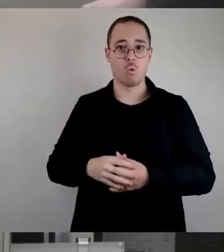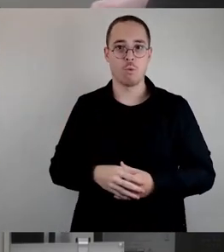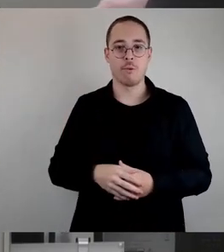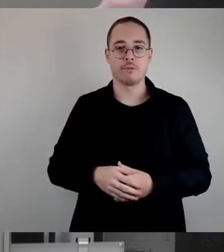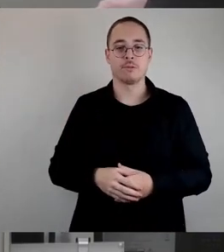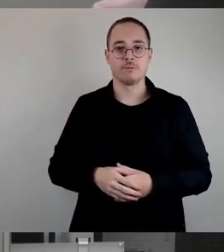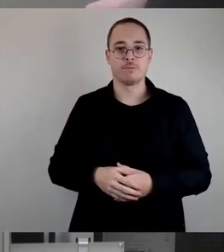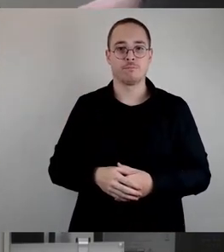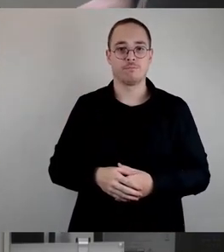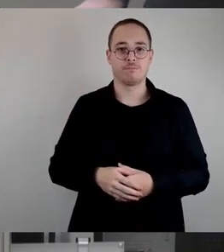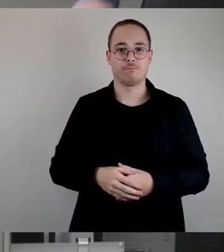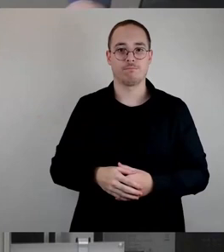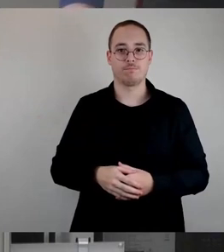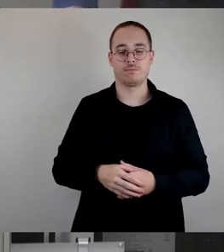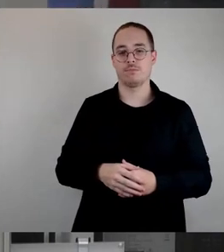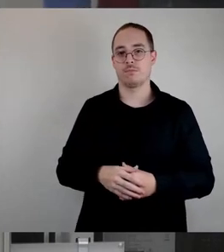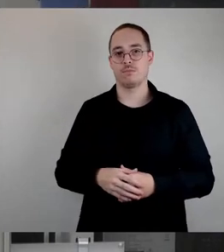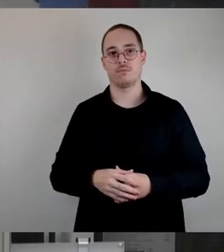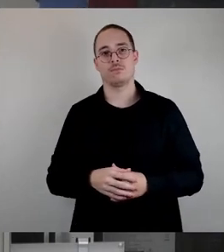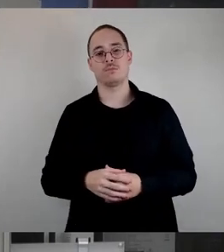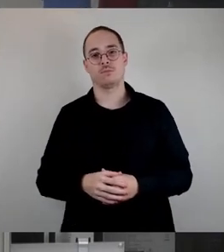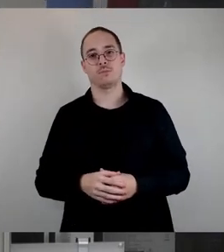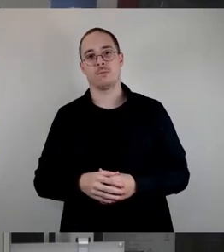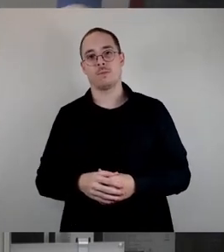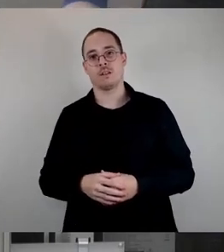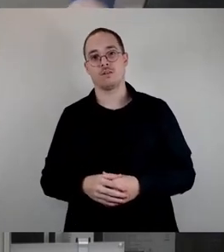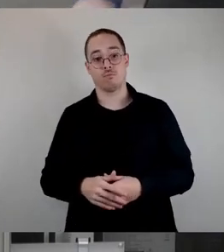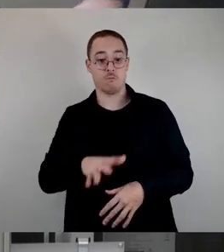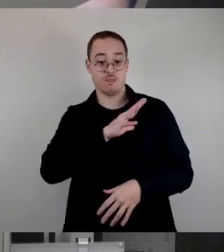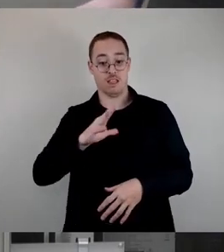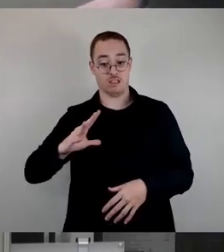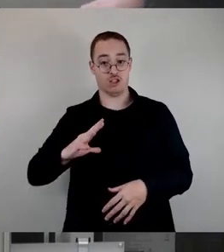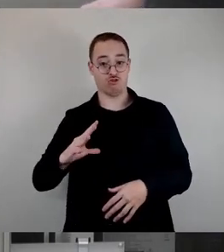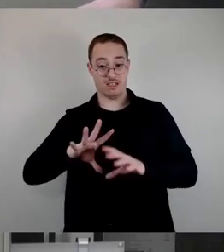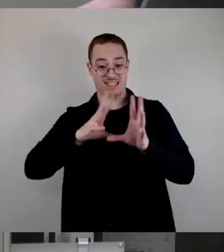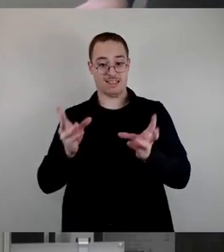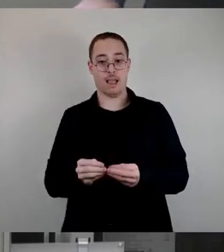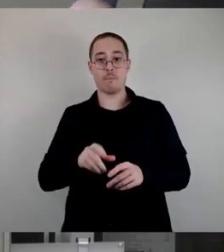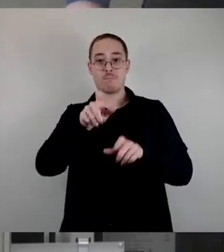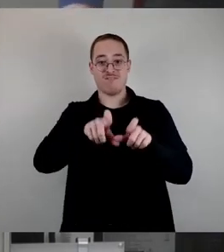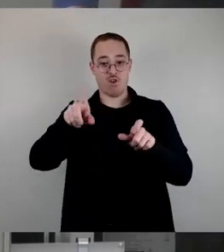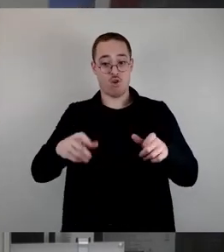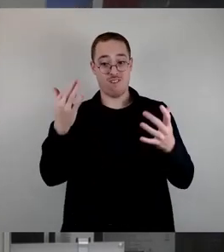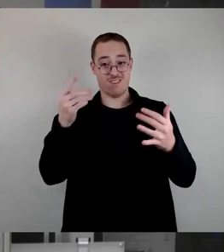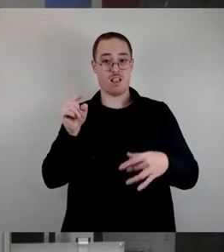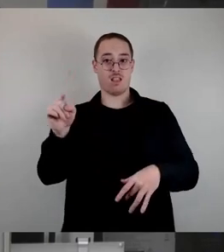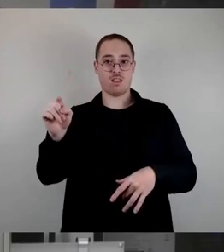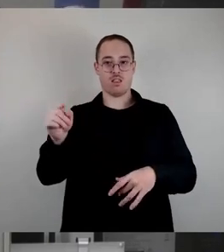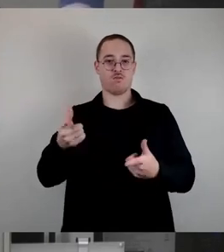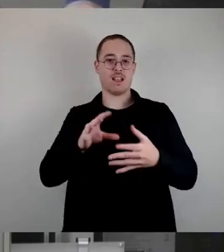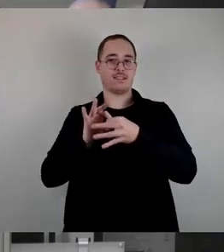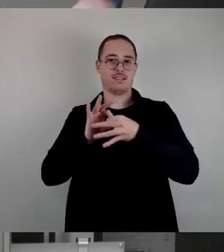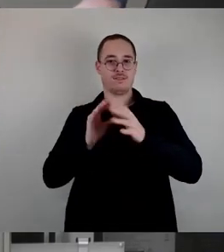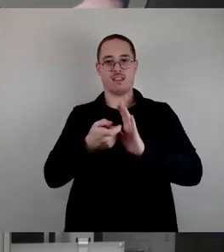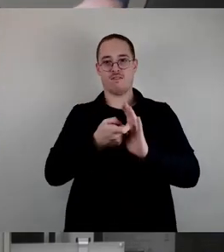als Anteil der sächsischen Gesamtbevölkerung doppelt so hoch. Und ich möchte es hier nochmal betonen, die meisten